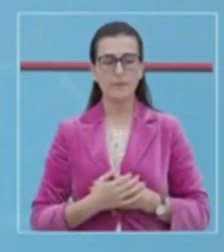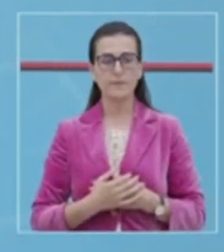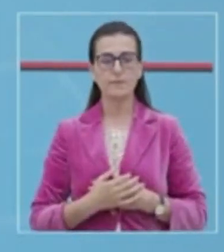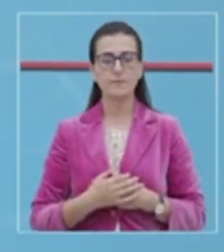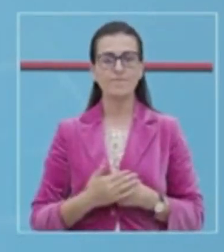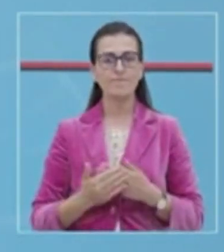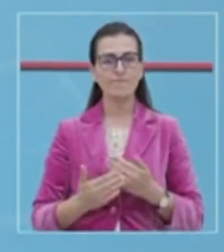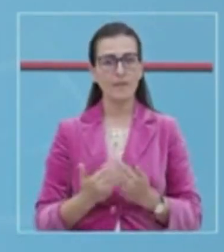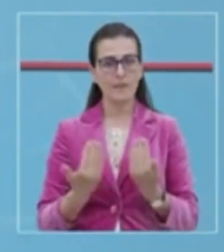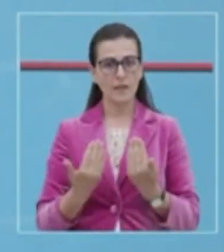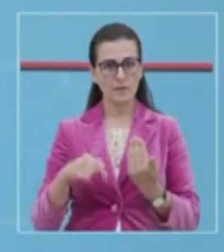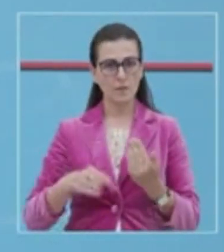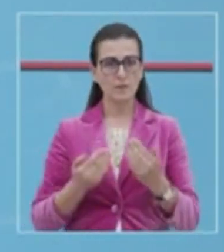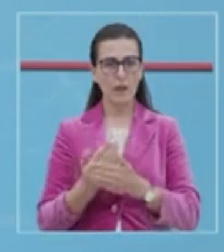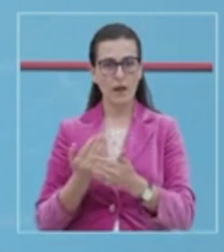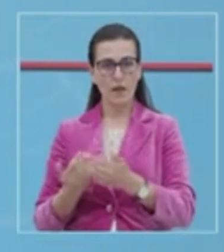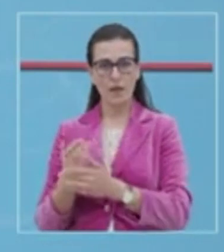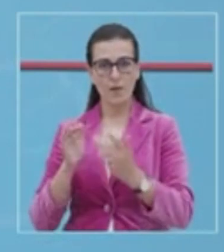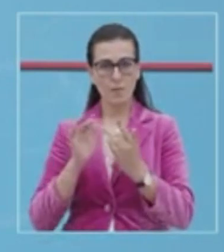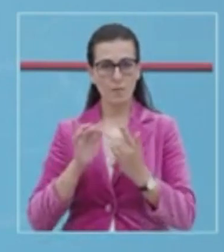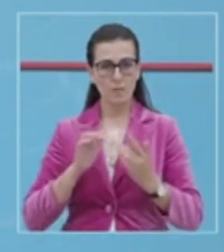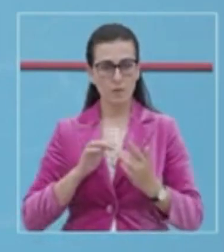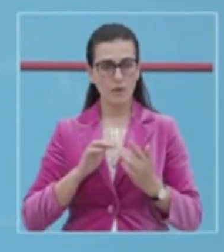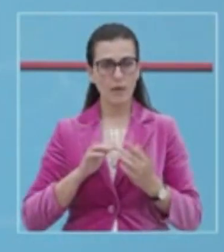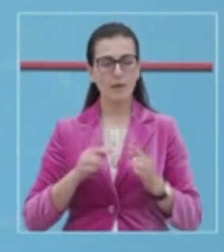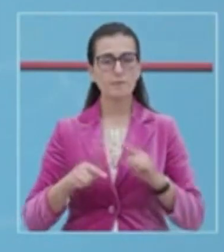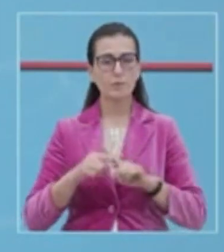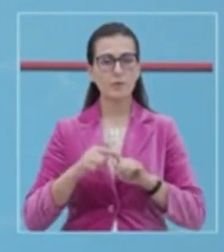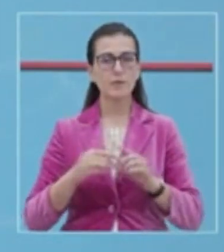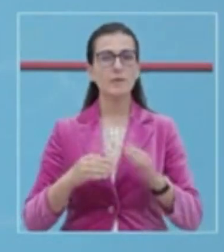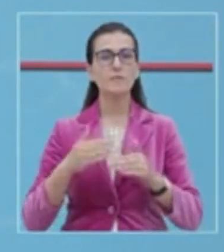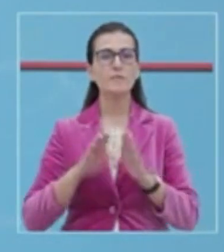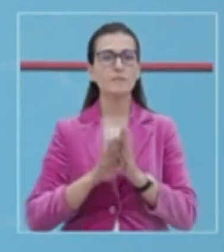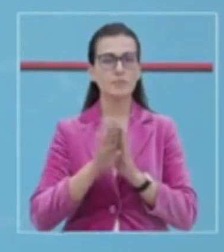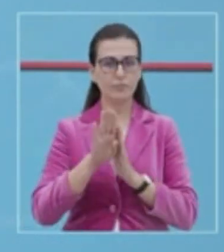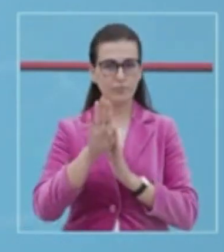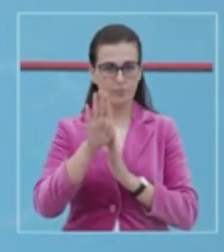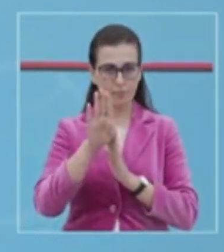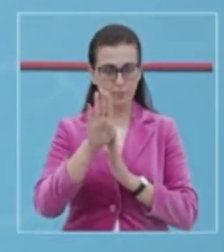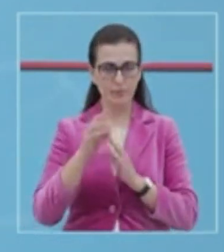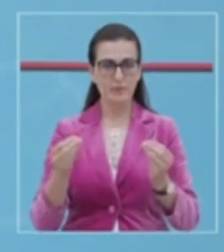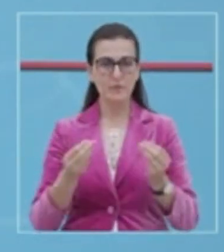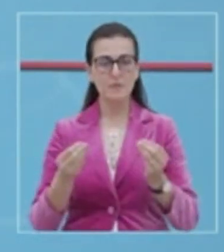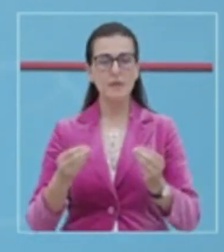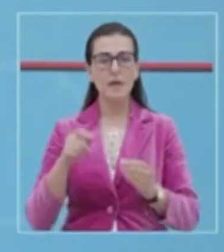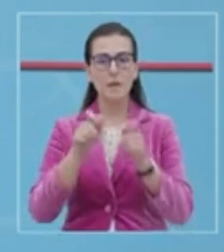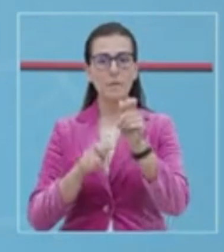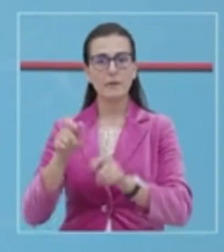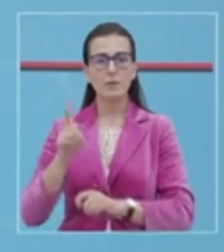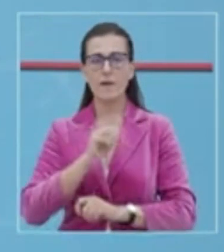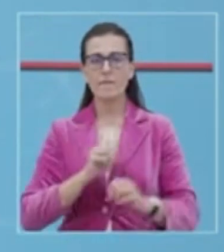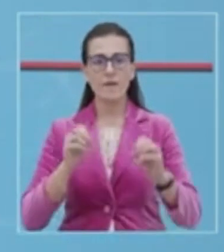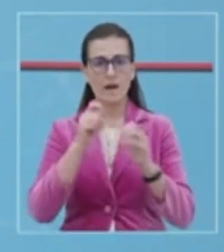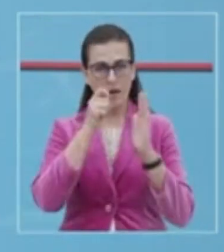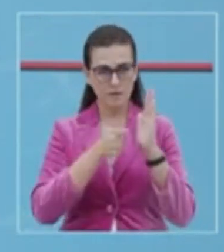Raste ditore të identifikuara pozitive po vjojnë të rriten, nërsa vjetë resë është ullur vigilensa dhe mosë